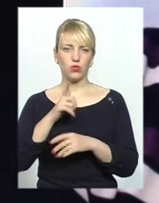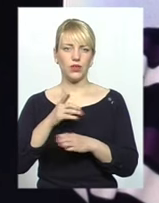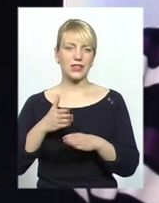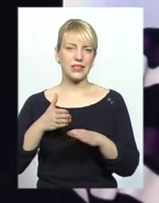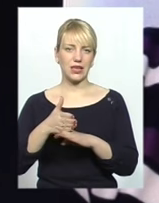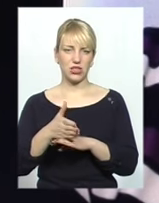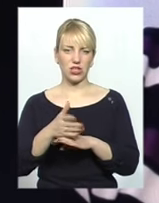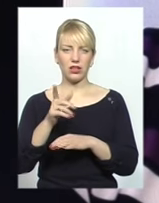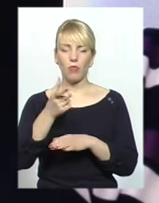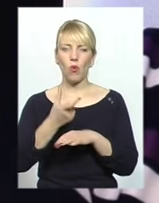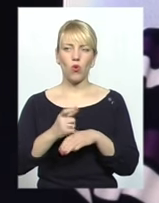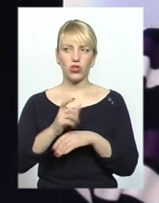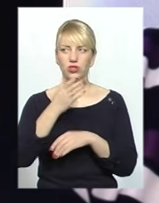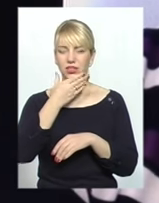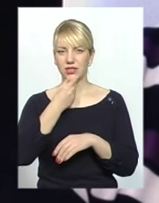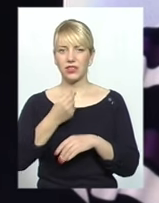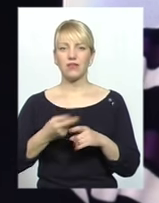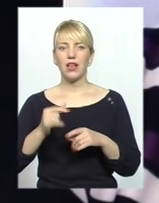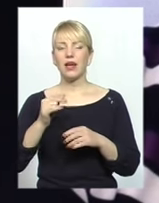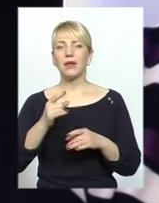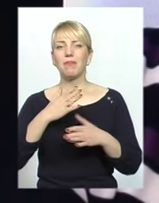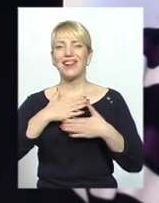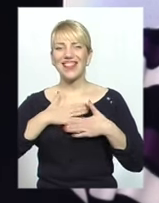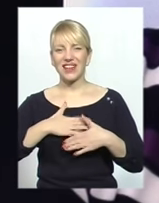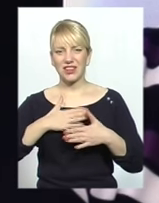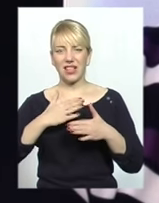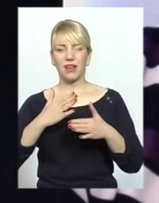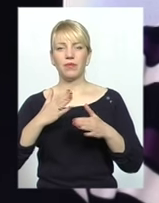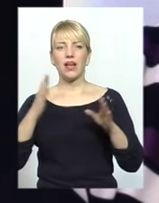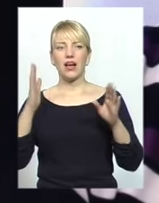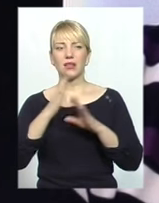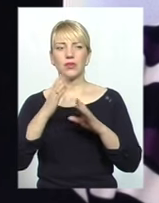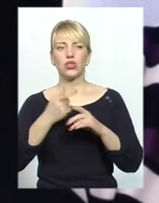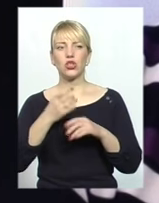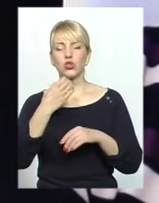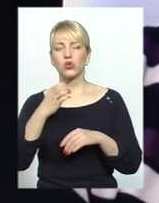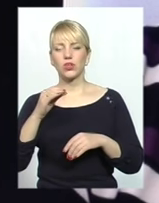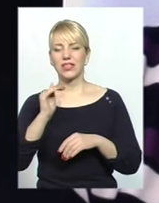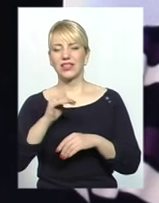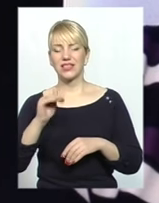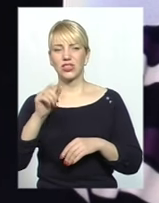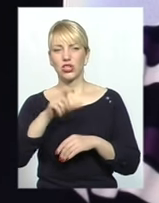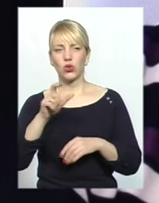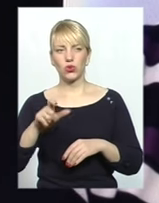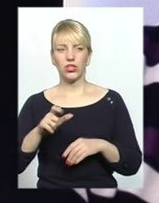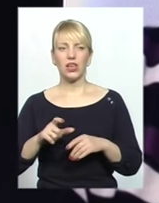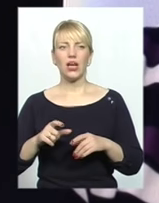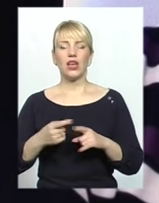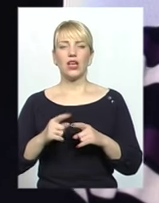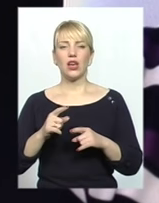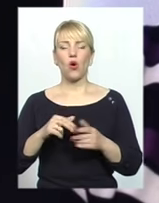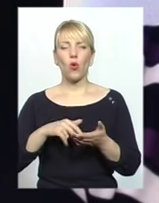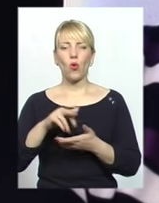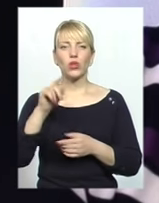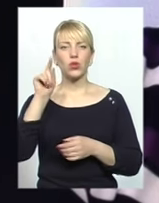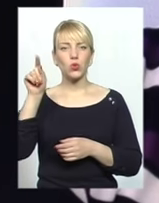дуже приємна завжди атмосфера, і сотні тисячі людей ходять туди на службу, і